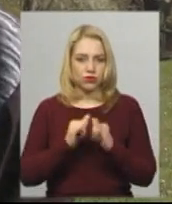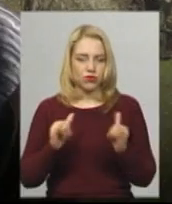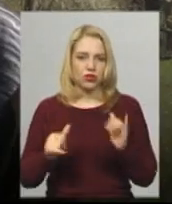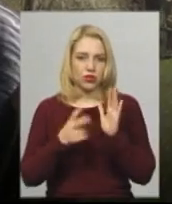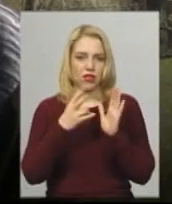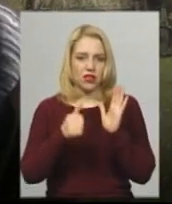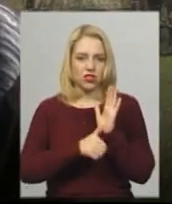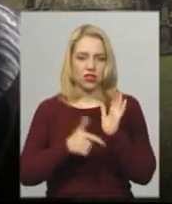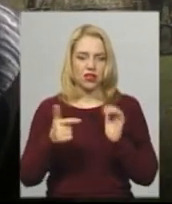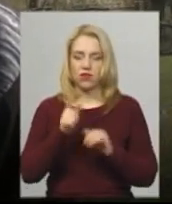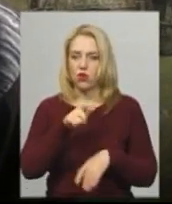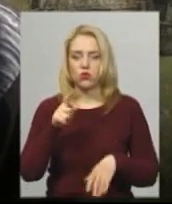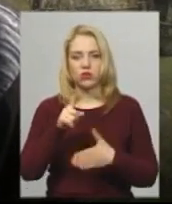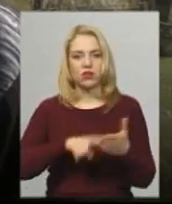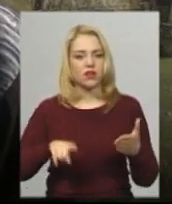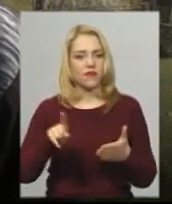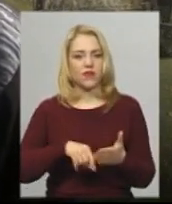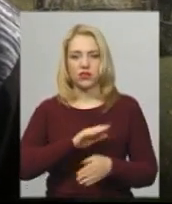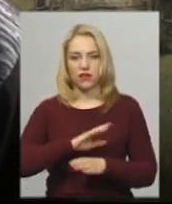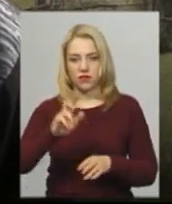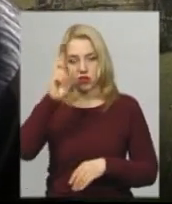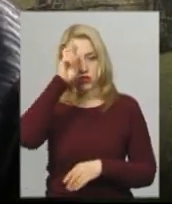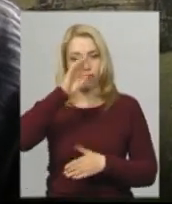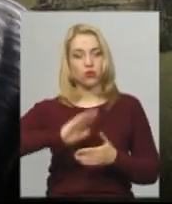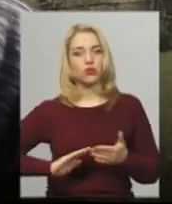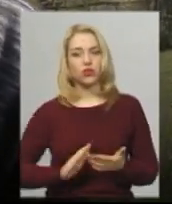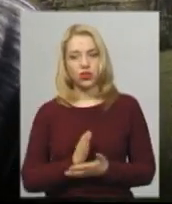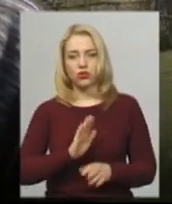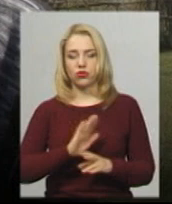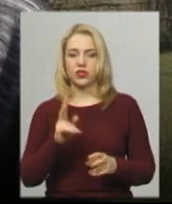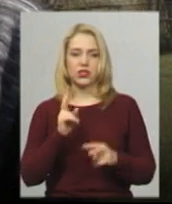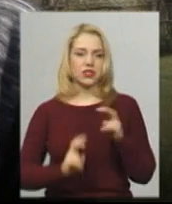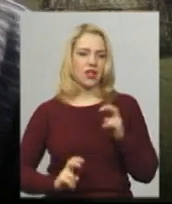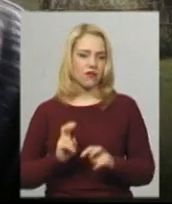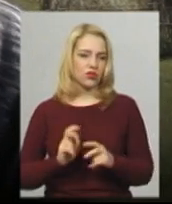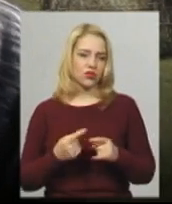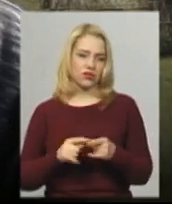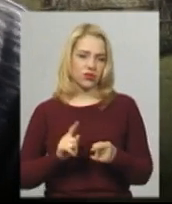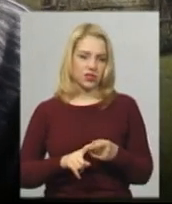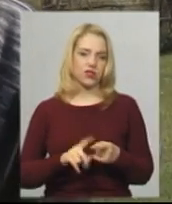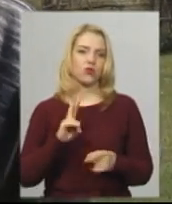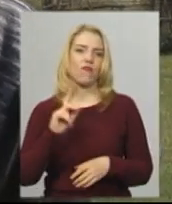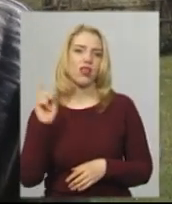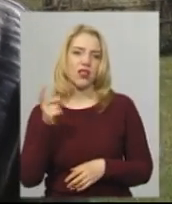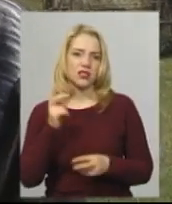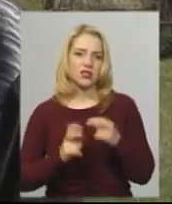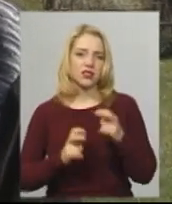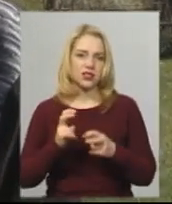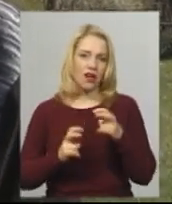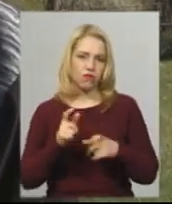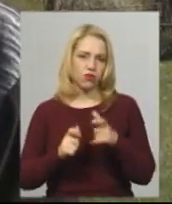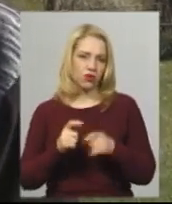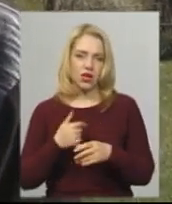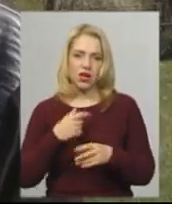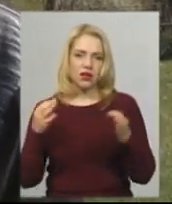вірять вже ні в державну політику, ні заводські з власниками цих заводів, ні з ким ніяк не